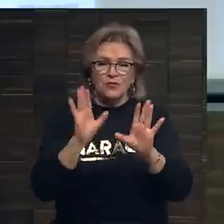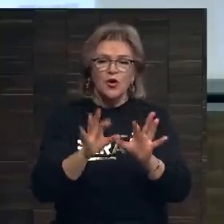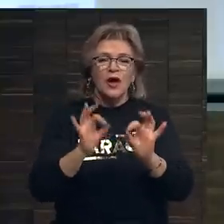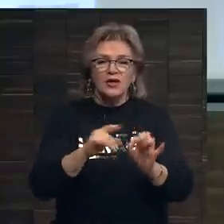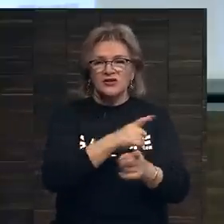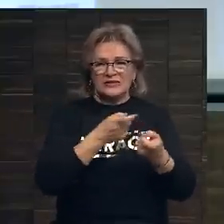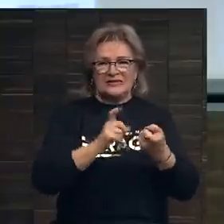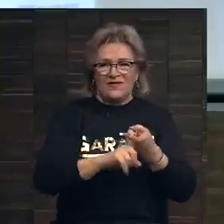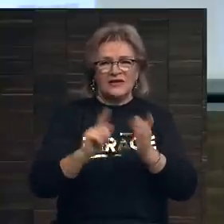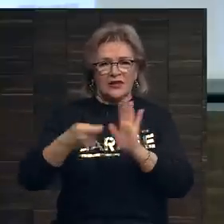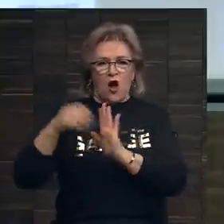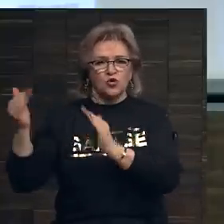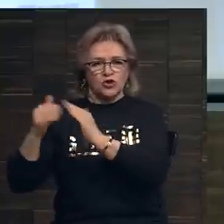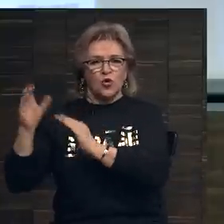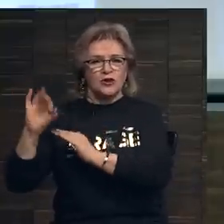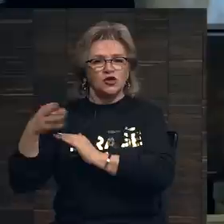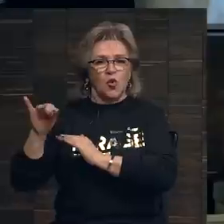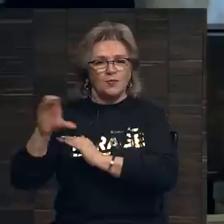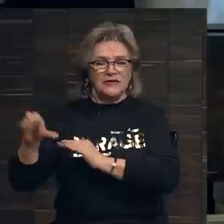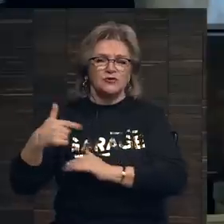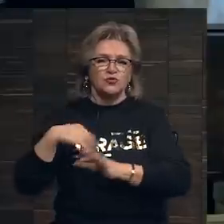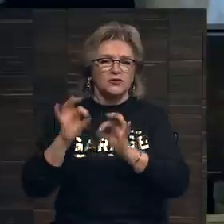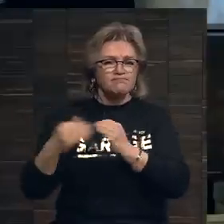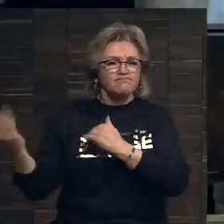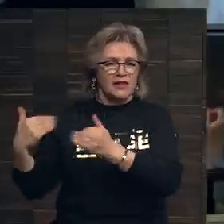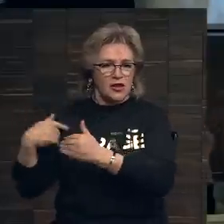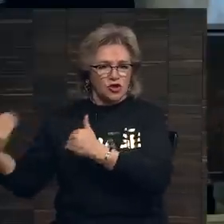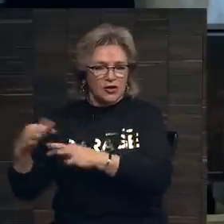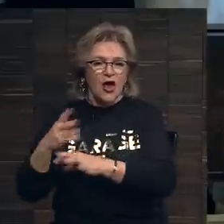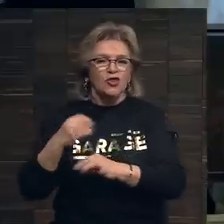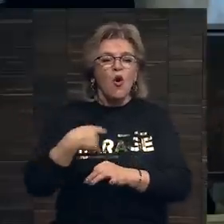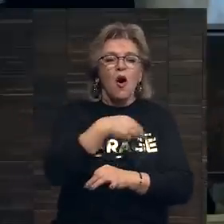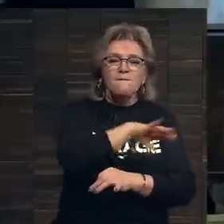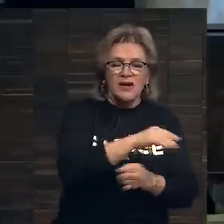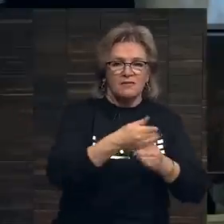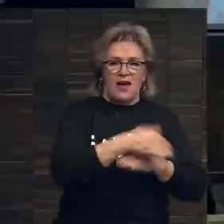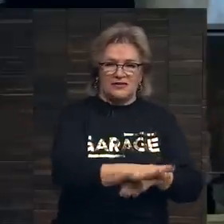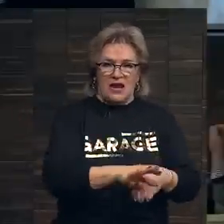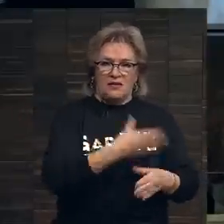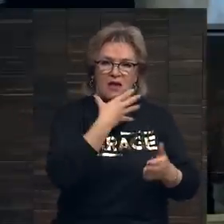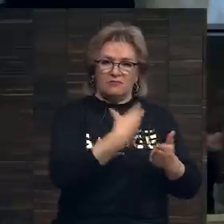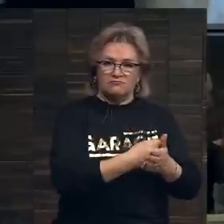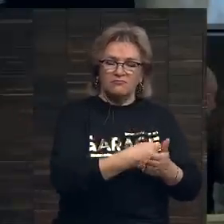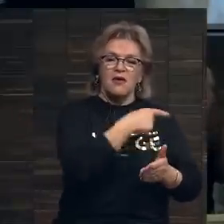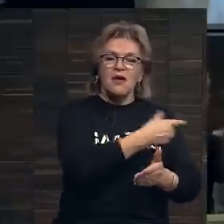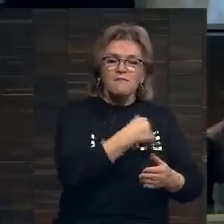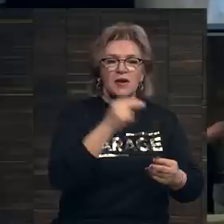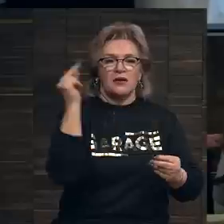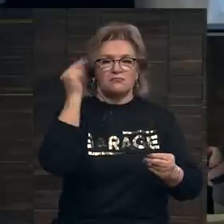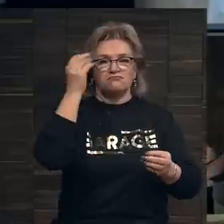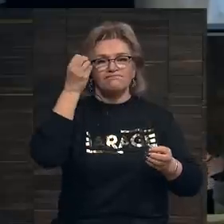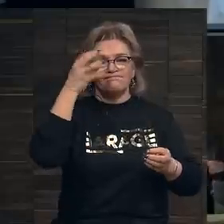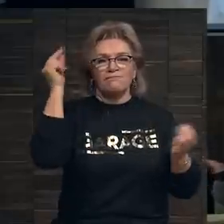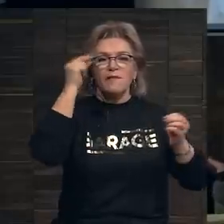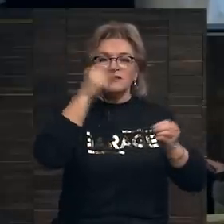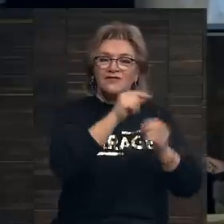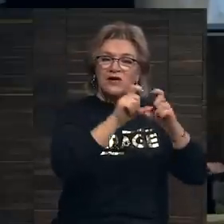Конечно, мы связаны с аукционным домом Сотбис, у нас замечательные отношения с ними, но мы представляем собой отдельное юрлицо, мы образовательное учреждение.